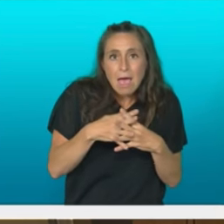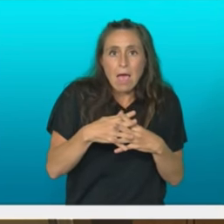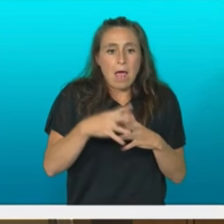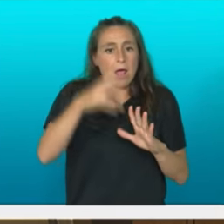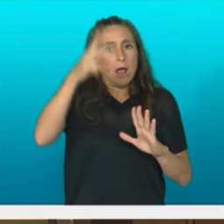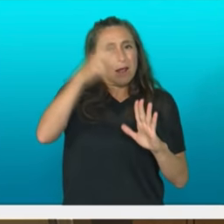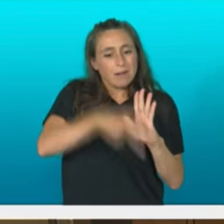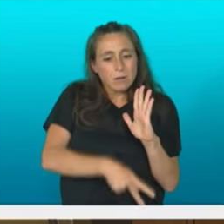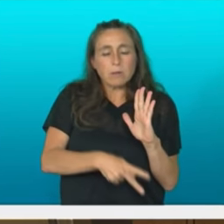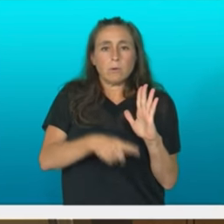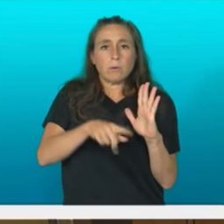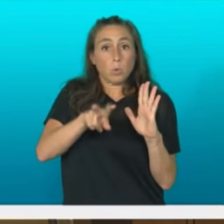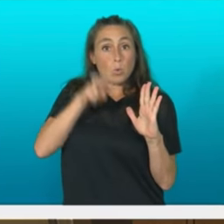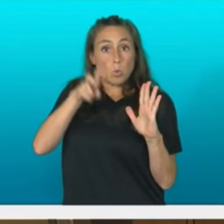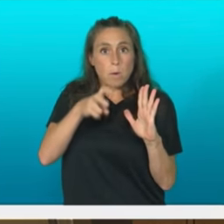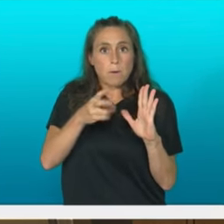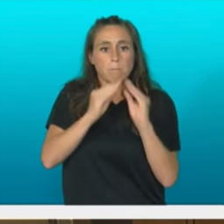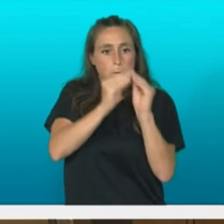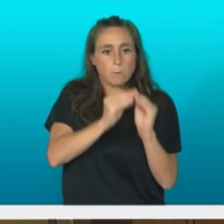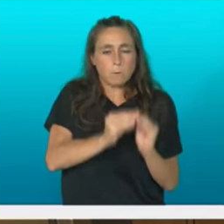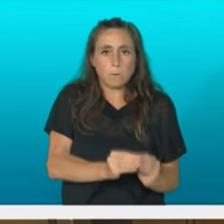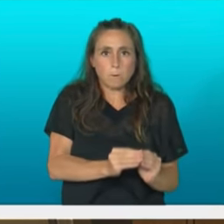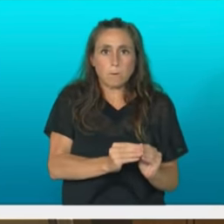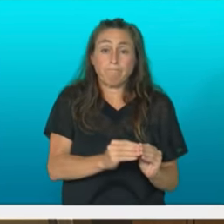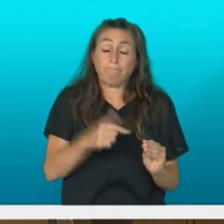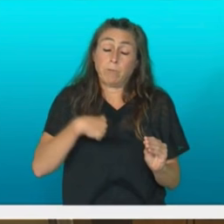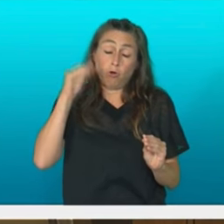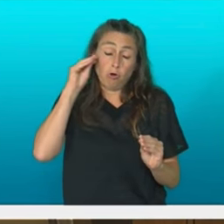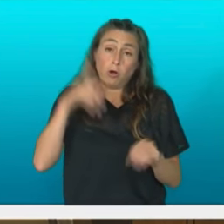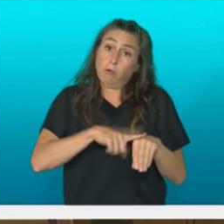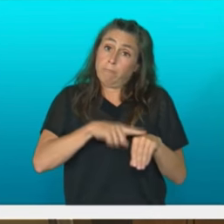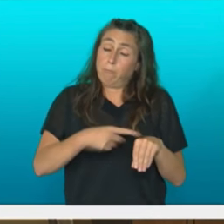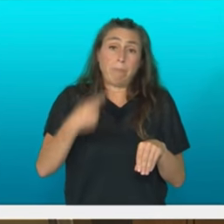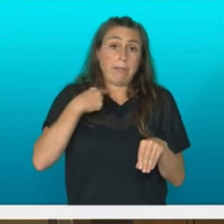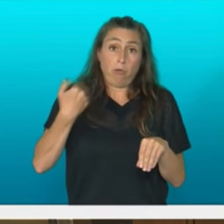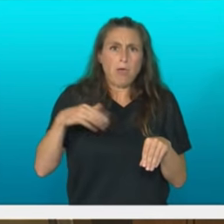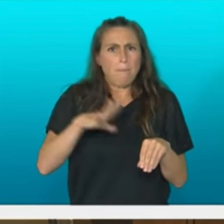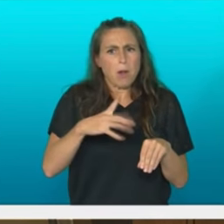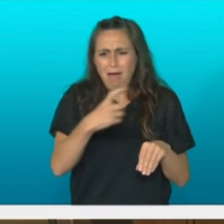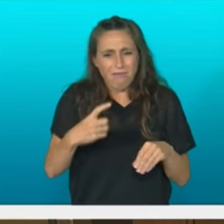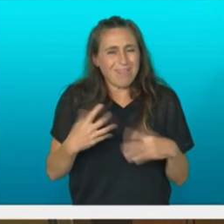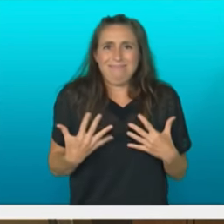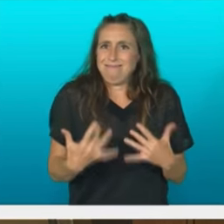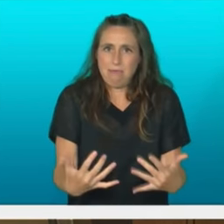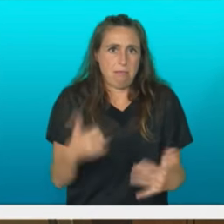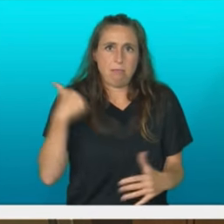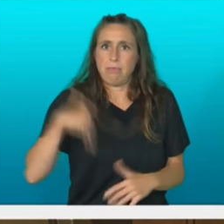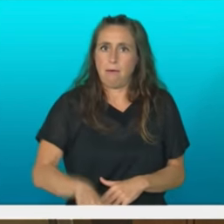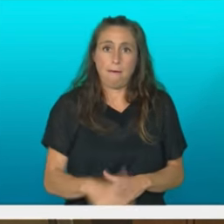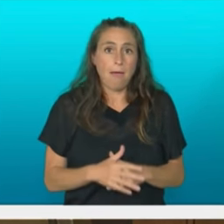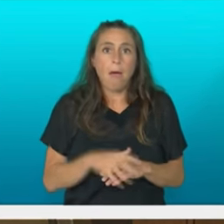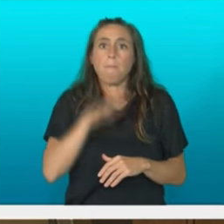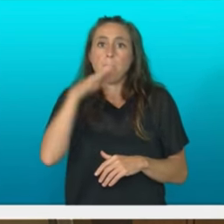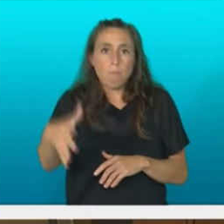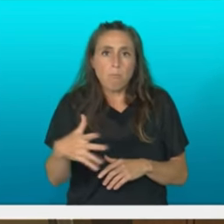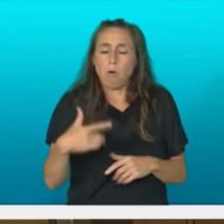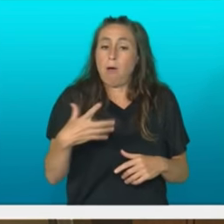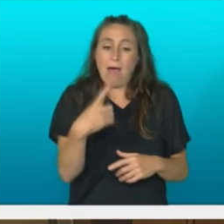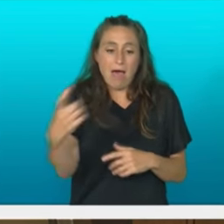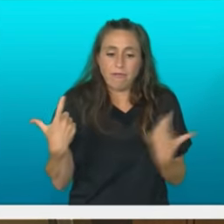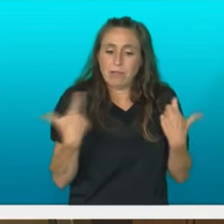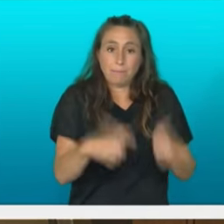galdu dugulat arte honetan, baina egin dezagun, lehen arreta emergentziak, unitate epidemiologikoak, osasun mentala,